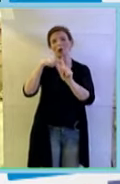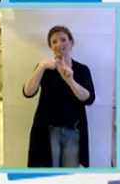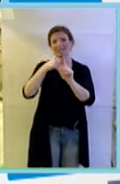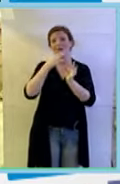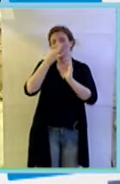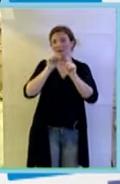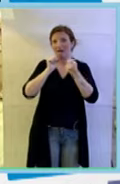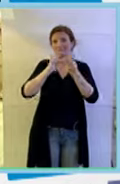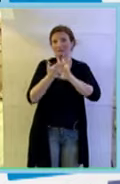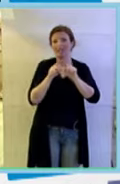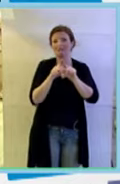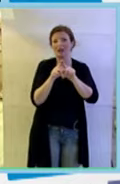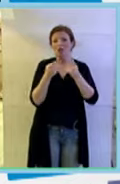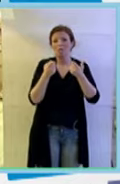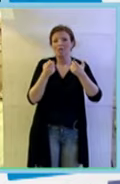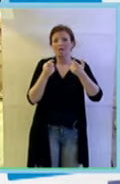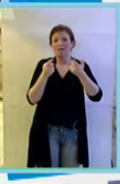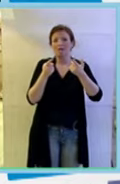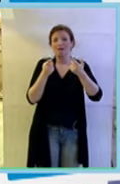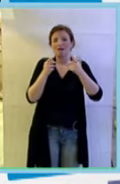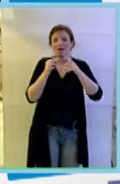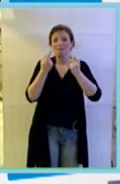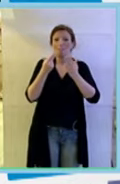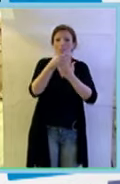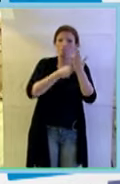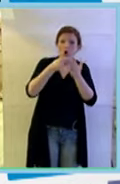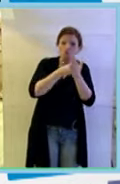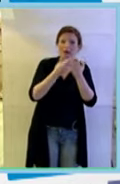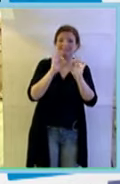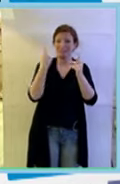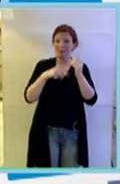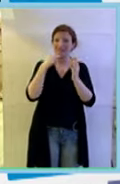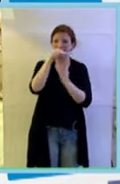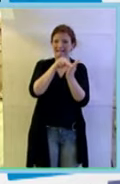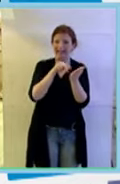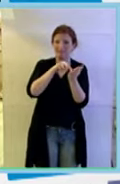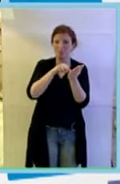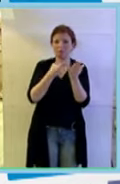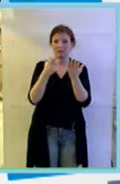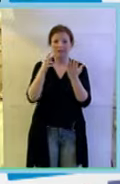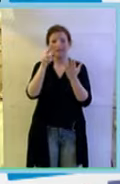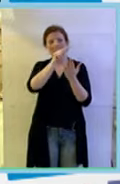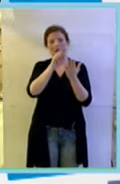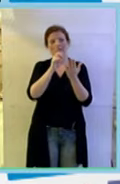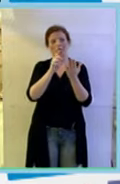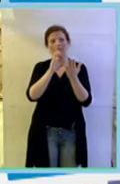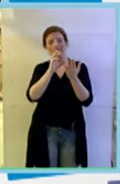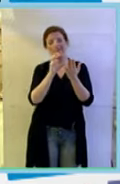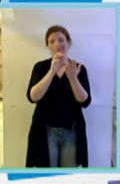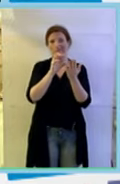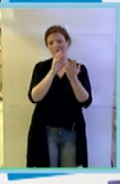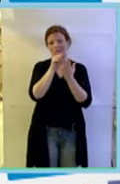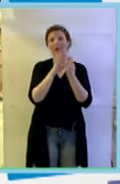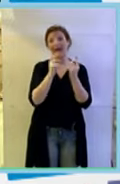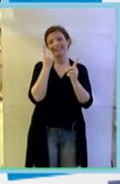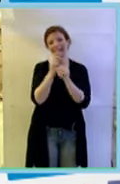e può fare in modo che magari i progetti e questi report che sono scritti un po' magari vengono scritti